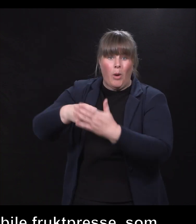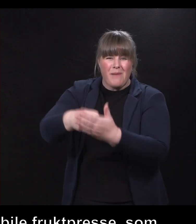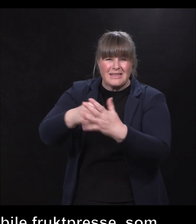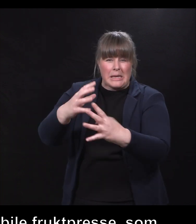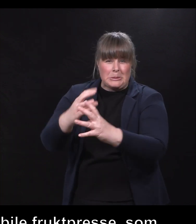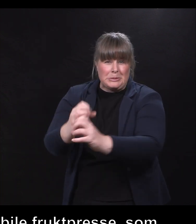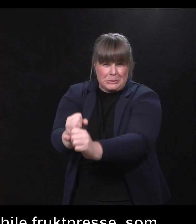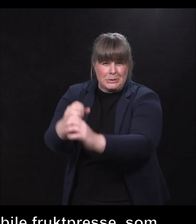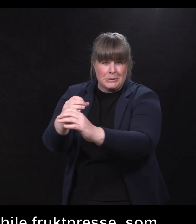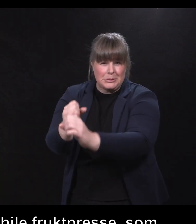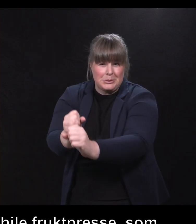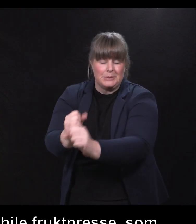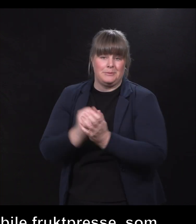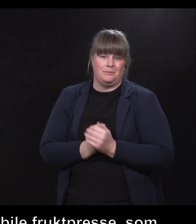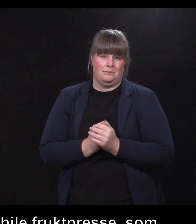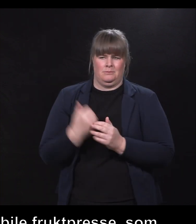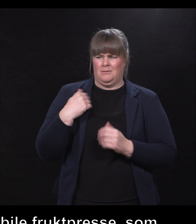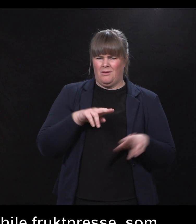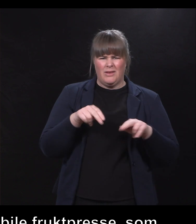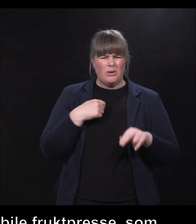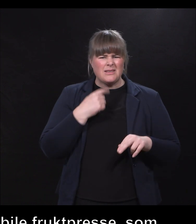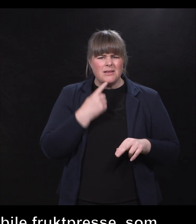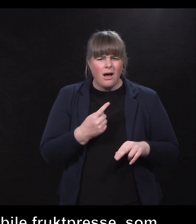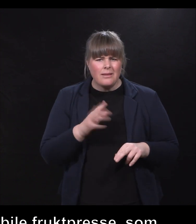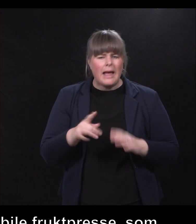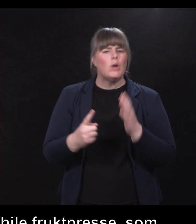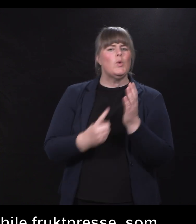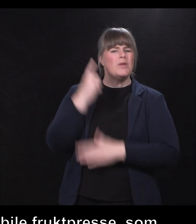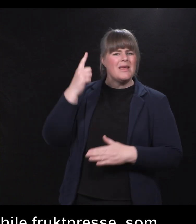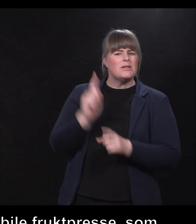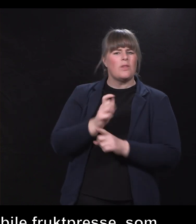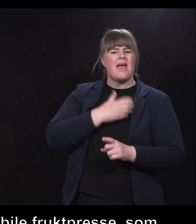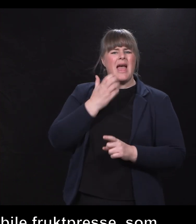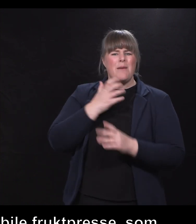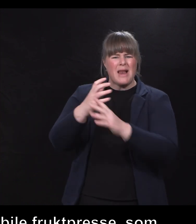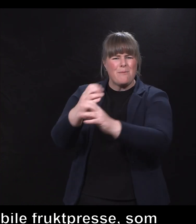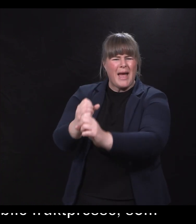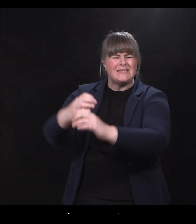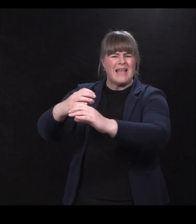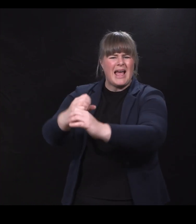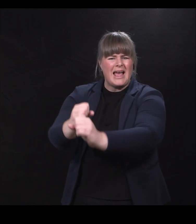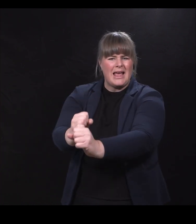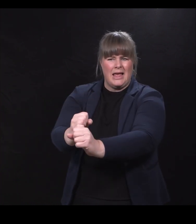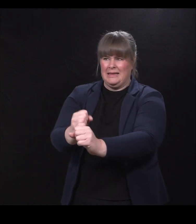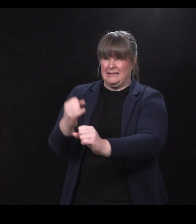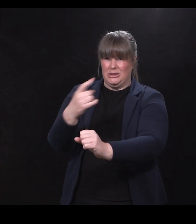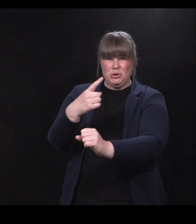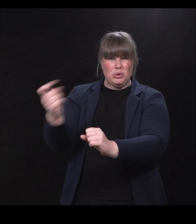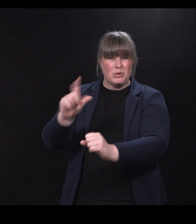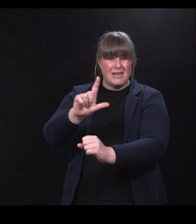kan man si, som jeg sa i videoen, unikt at en eplerpresse som, ja, bare for noen tusen liter i timen.